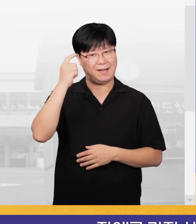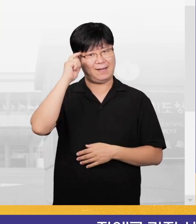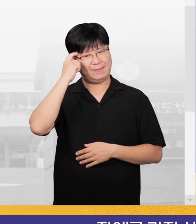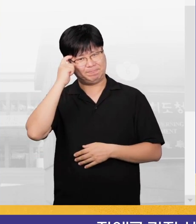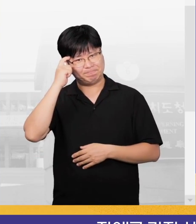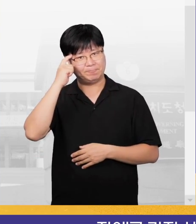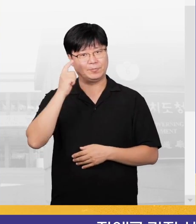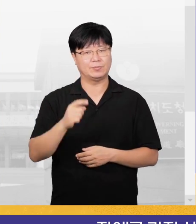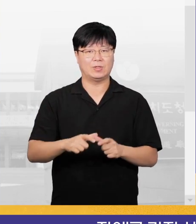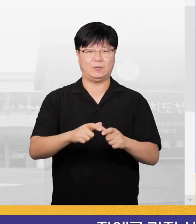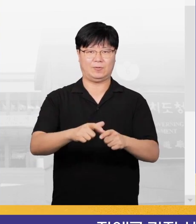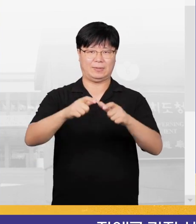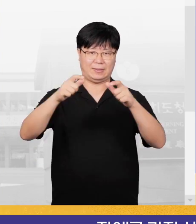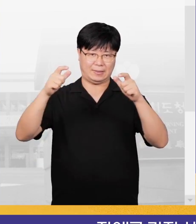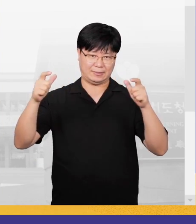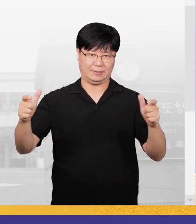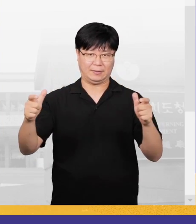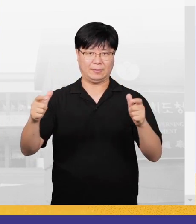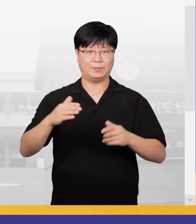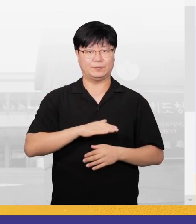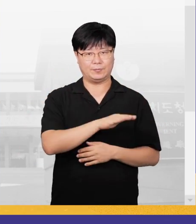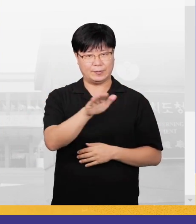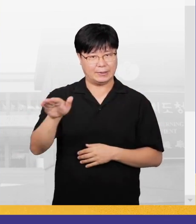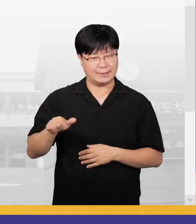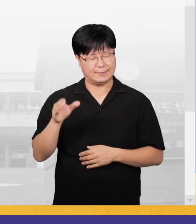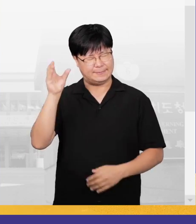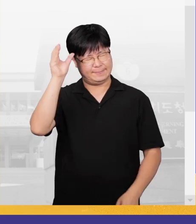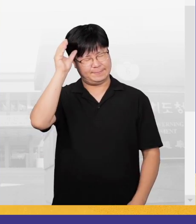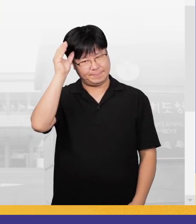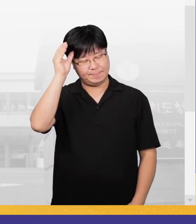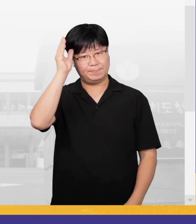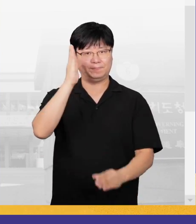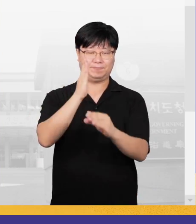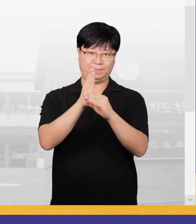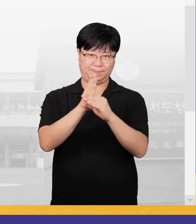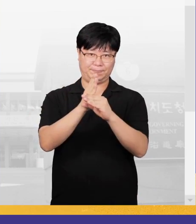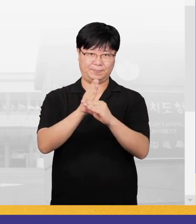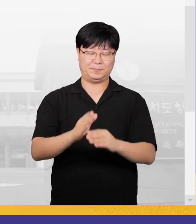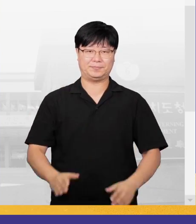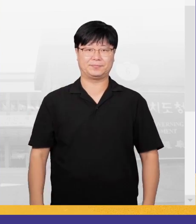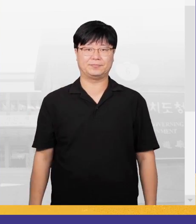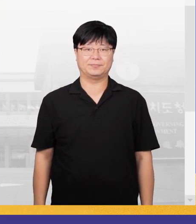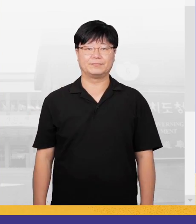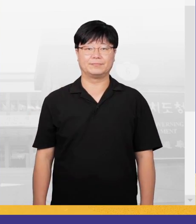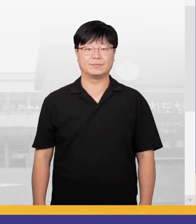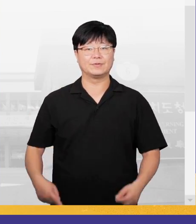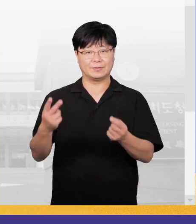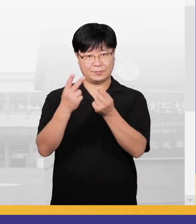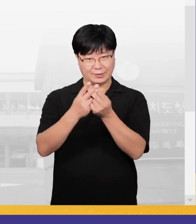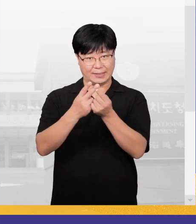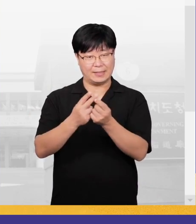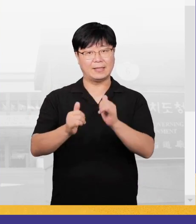올렛센터를 이용할 수 있다는 인식들이 확산될 거라고 저희는 기대하고 있습니다. 두 번째,